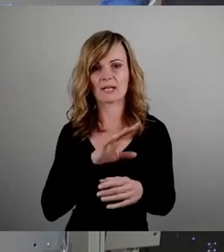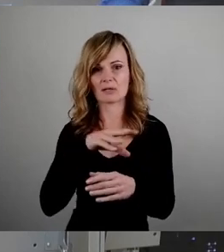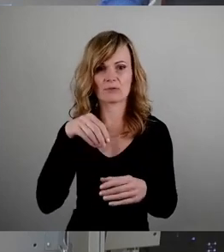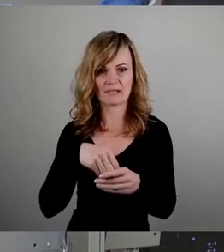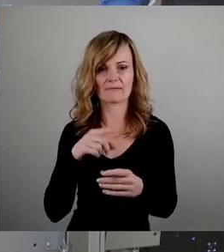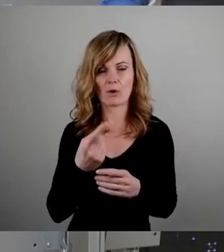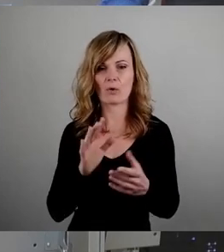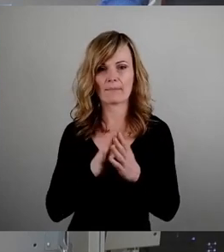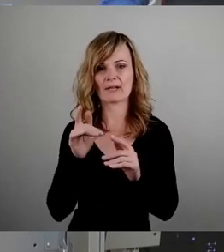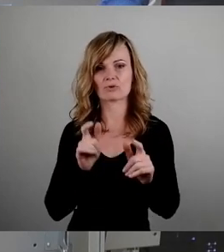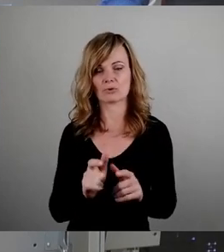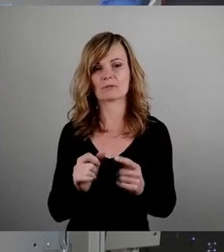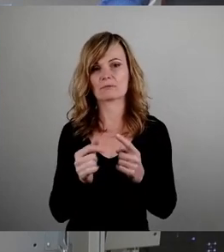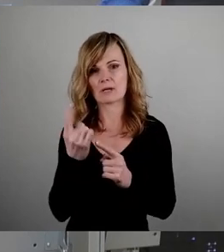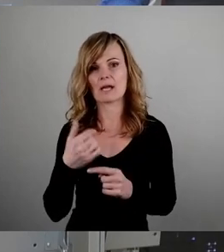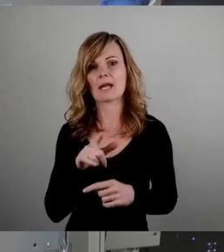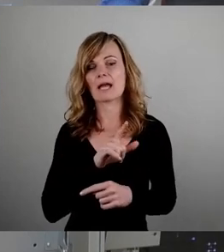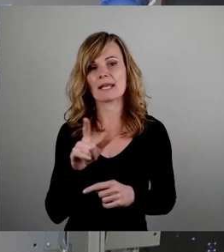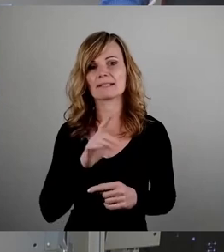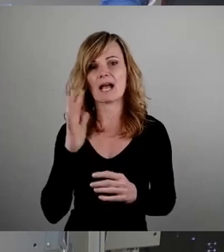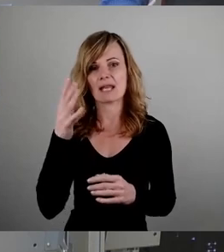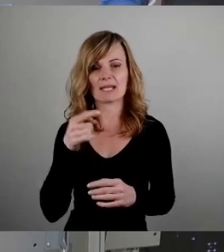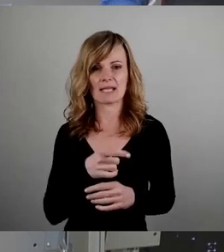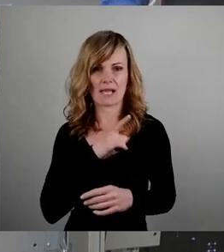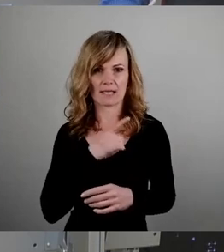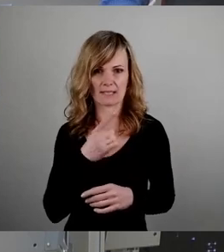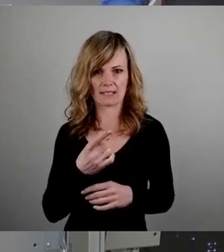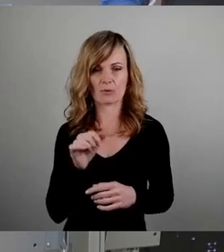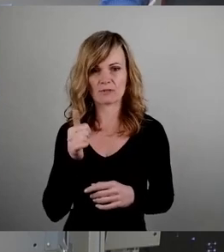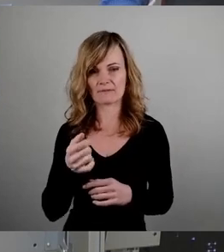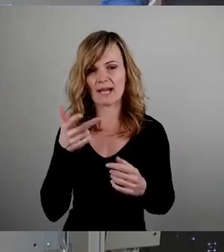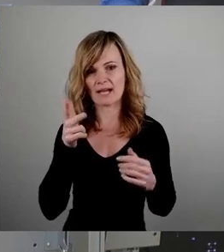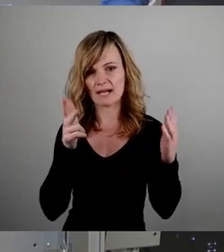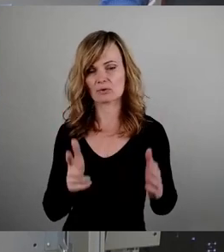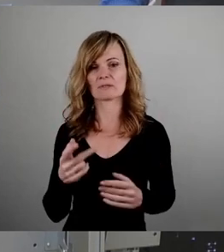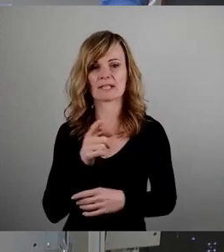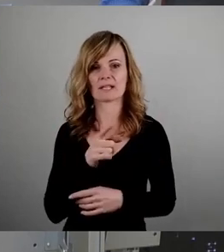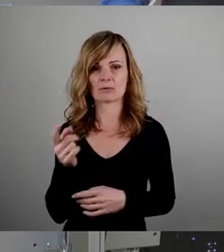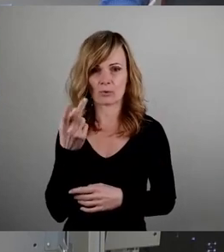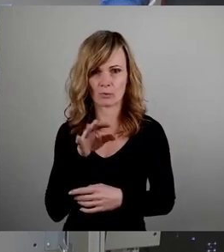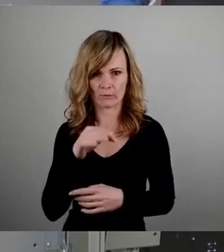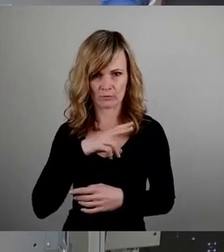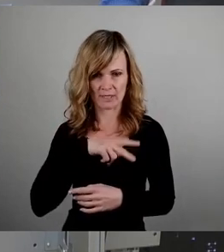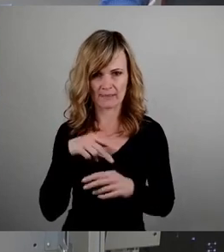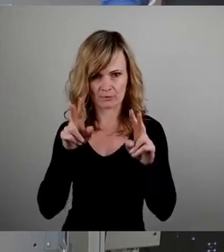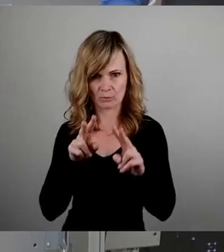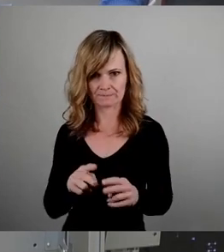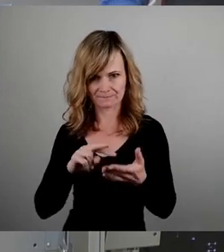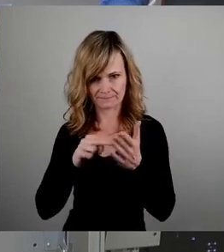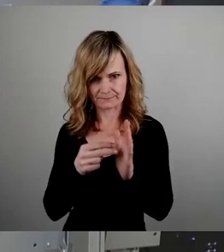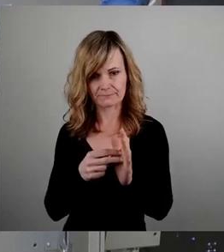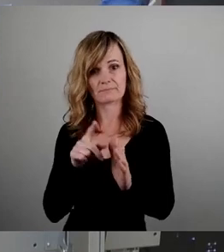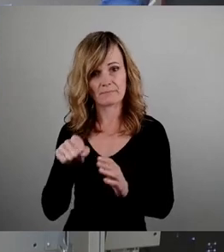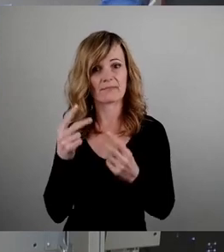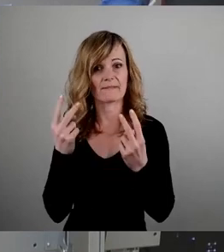Brandschutzertüchtigung zum Beispiel an der Lingener Allee vorgesehen. Ungefähr 800.000 Euro sind für die soziale Betreuung vorgesehen. Das finden wir ganz besonders wichtig,